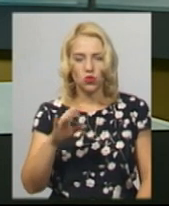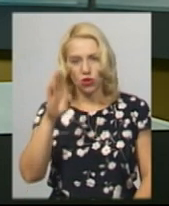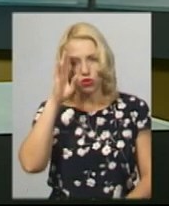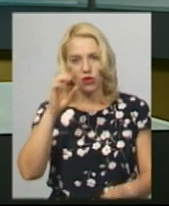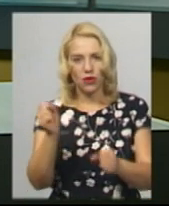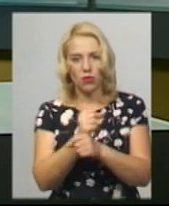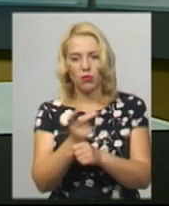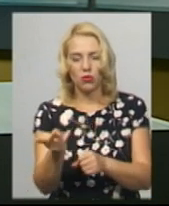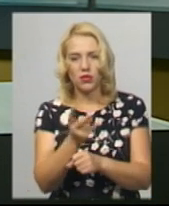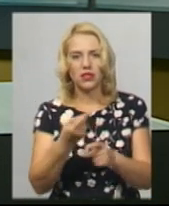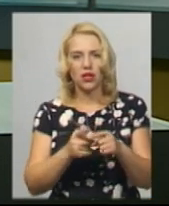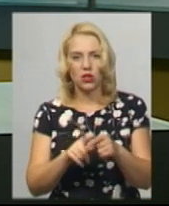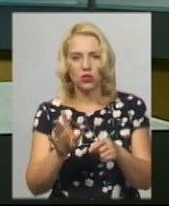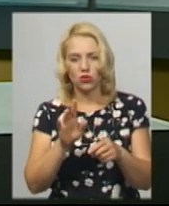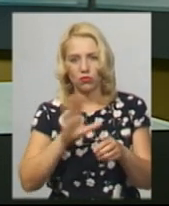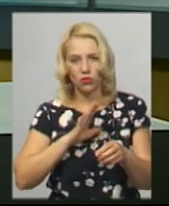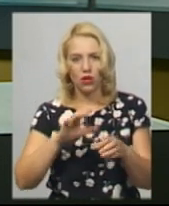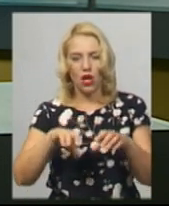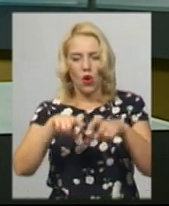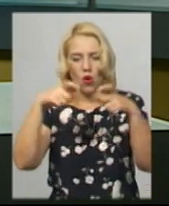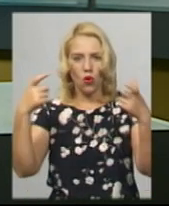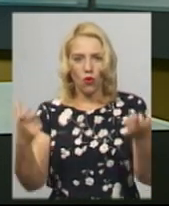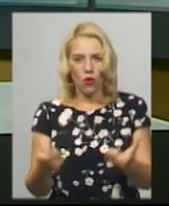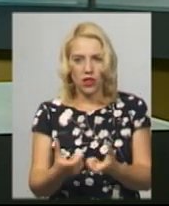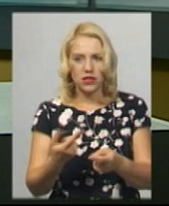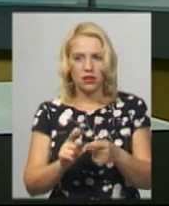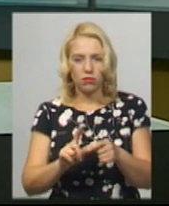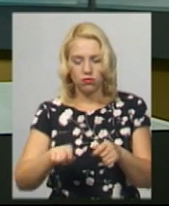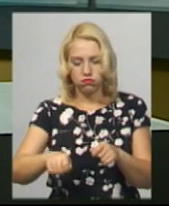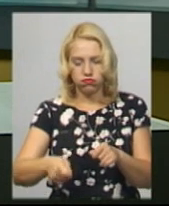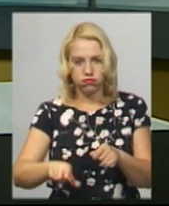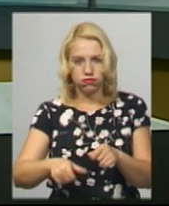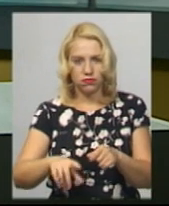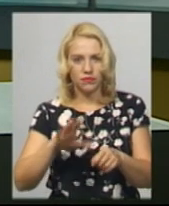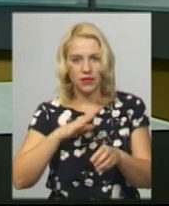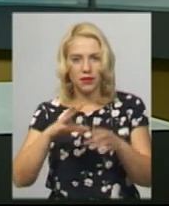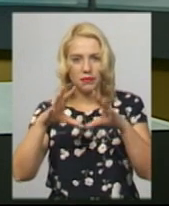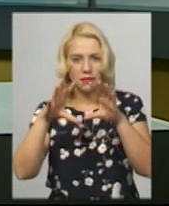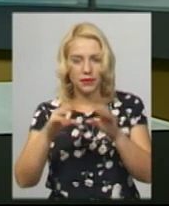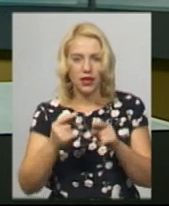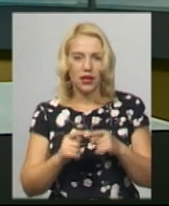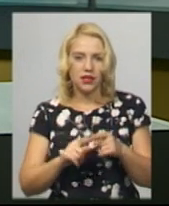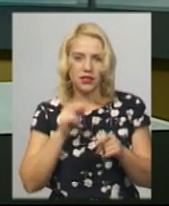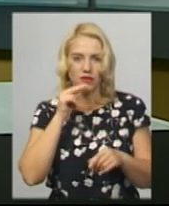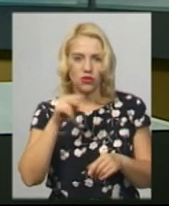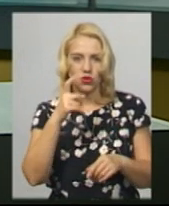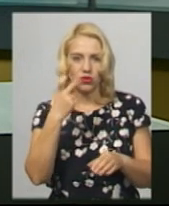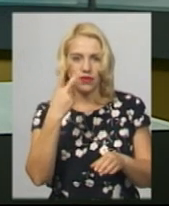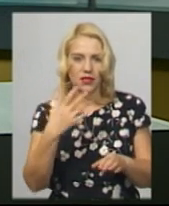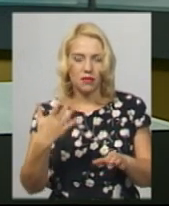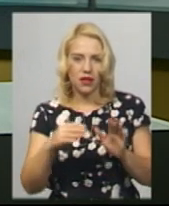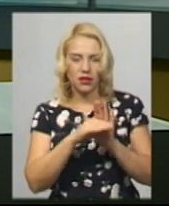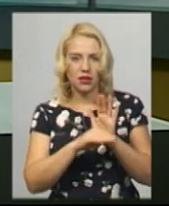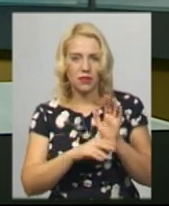за те, що вони приспустили колесо в автівці його сина. Чоловікові висунуто звинувачення за статтею 125 Кримінального кодексу